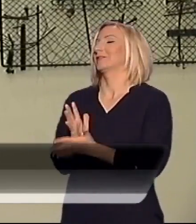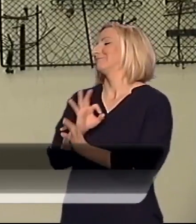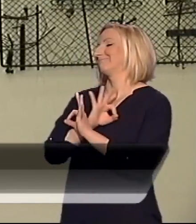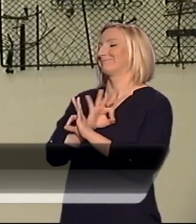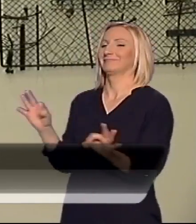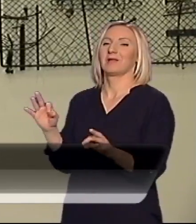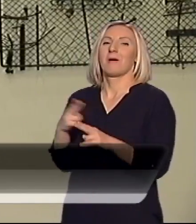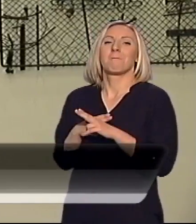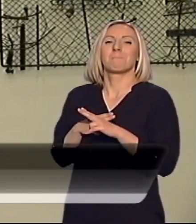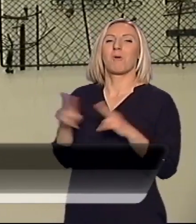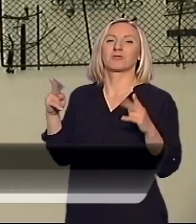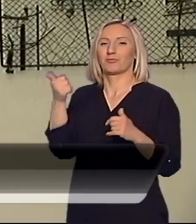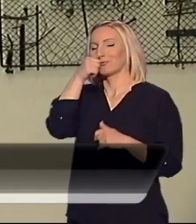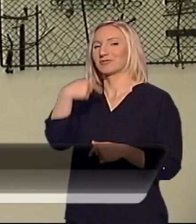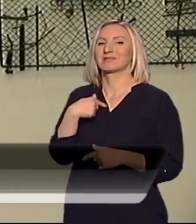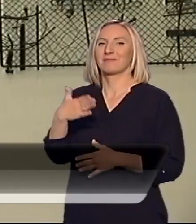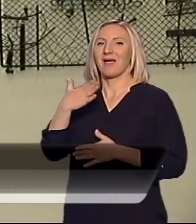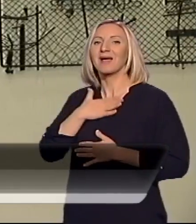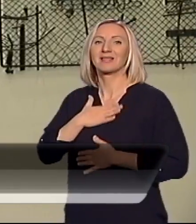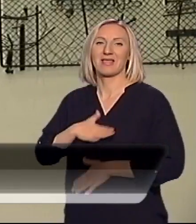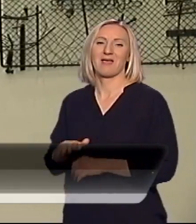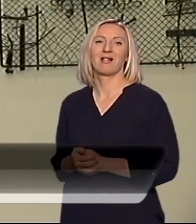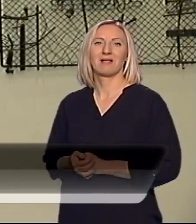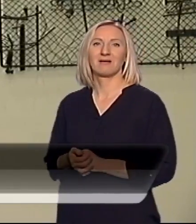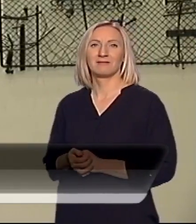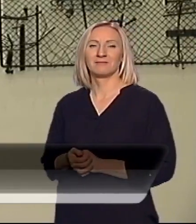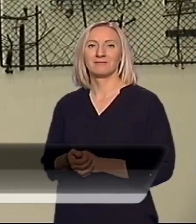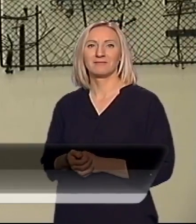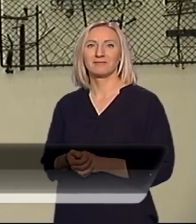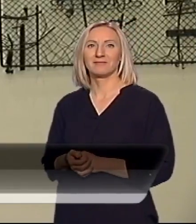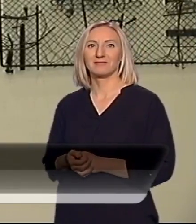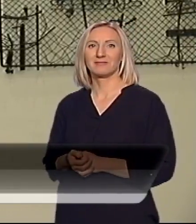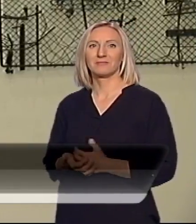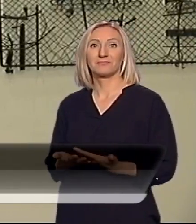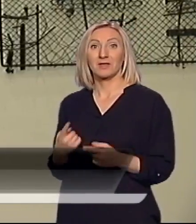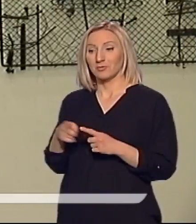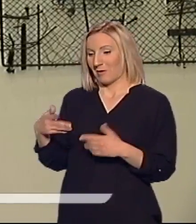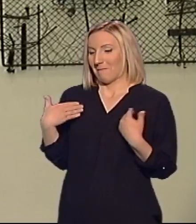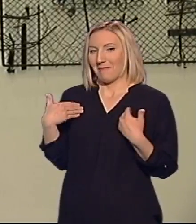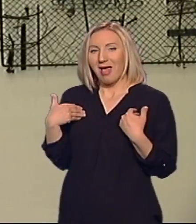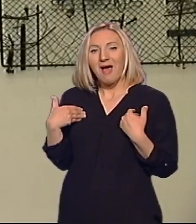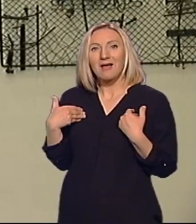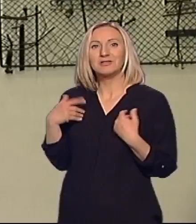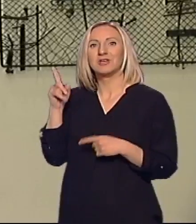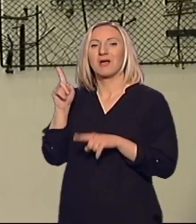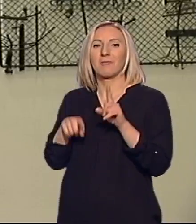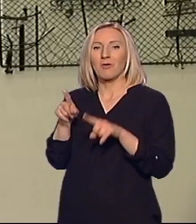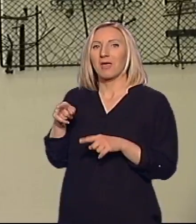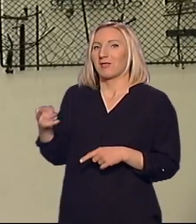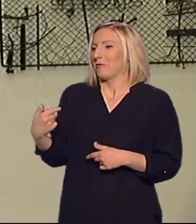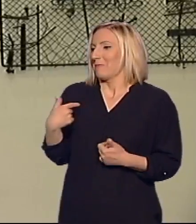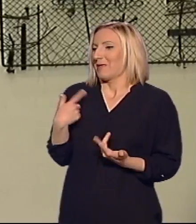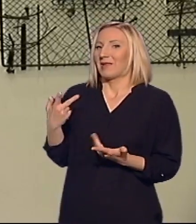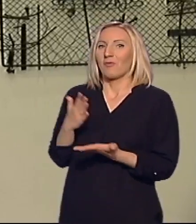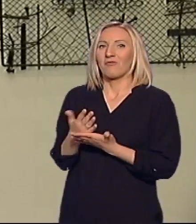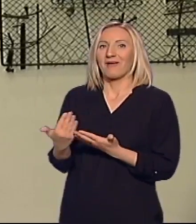to je bilo u potpunosti ono što sam želela. Ona mi je, pošto je mlađa nekako nekad i razono, da i da